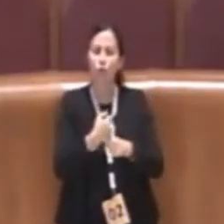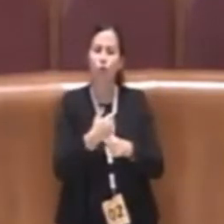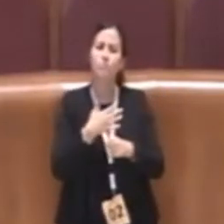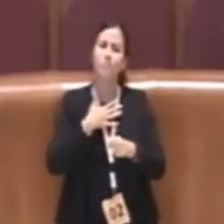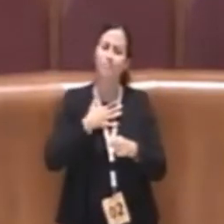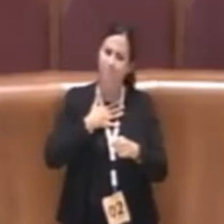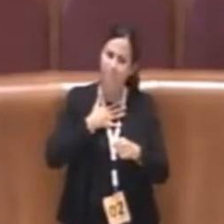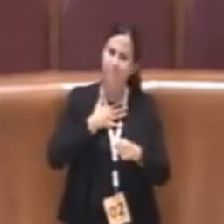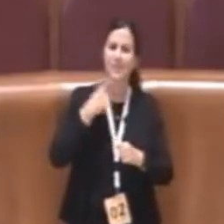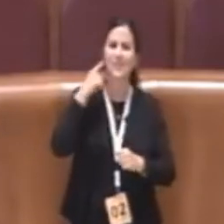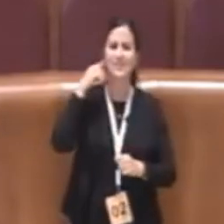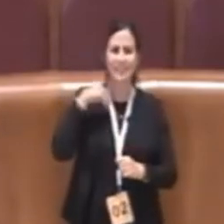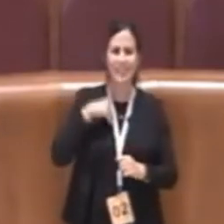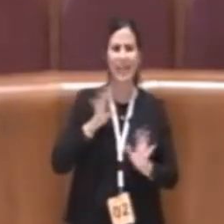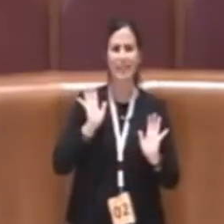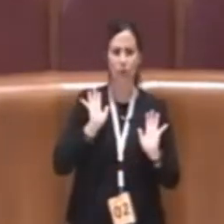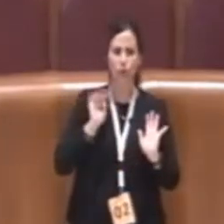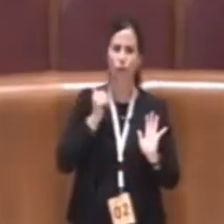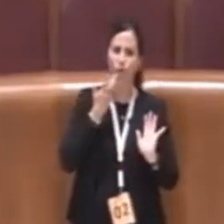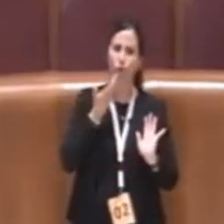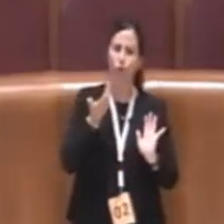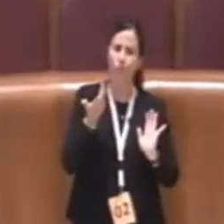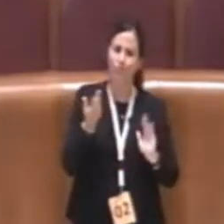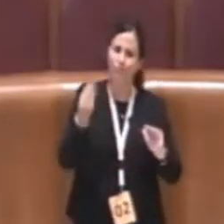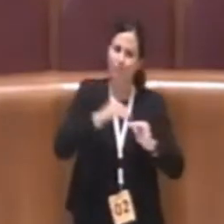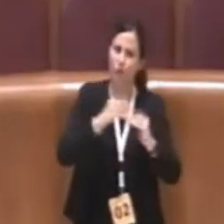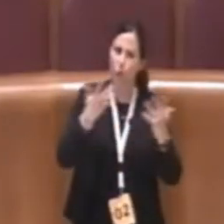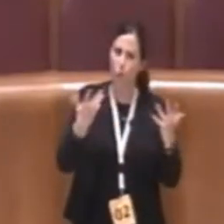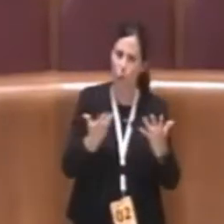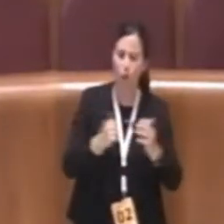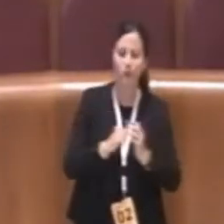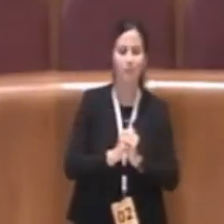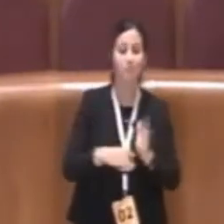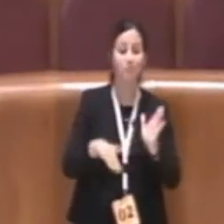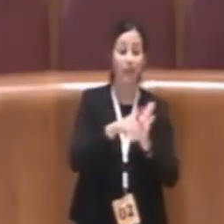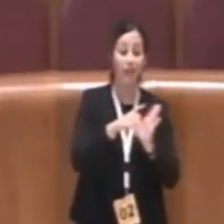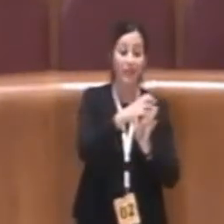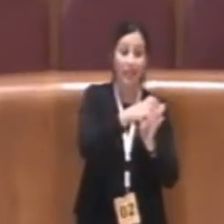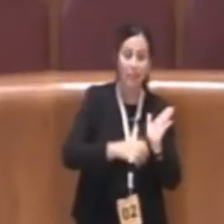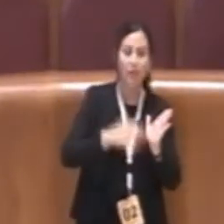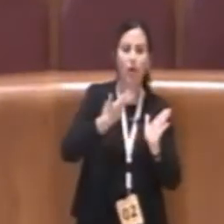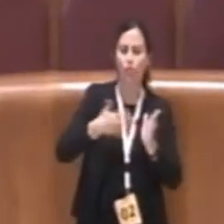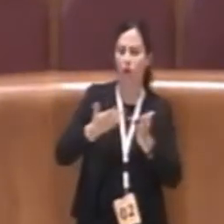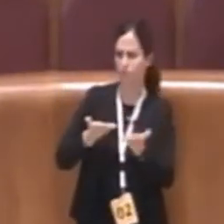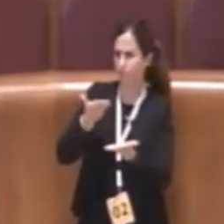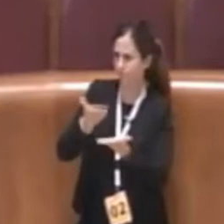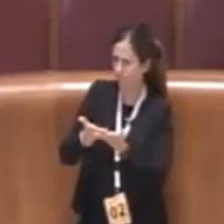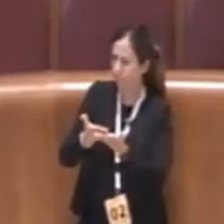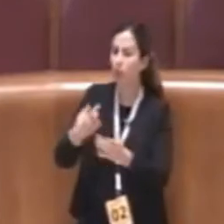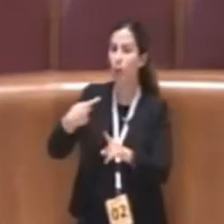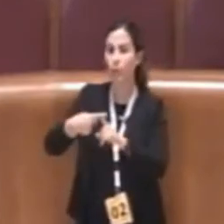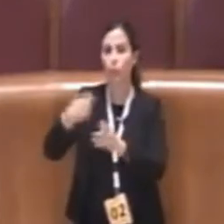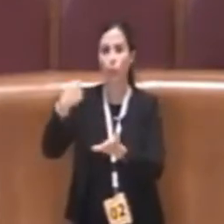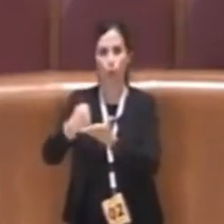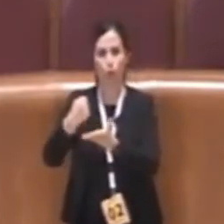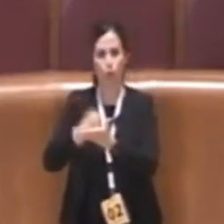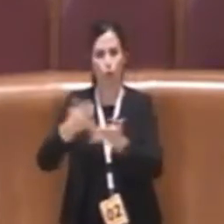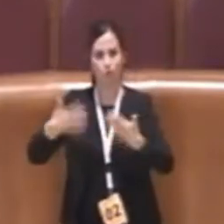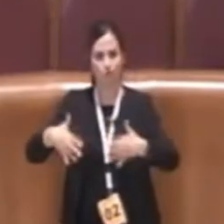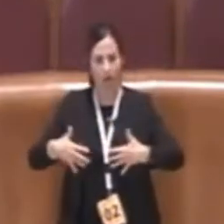Allora, la delibera è stata presentata, protocollata e ovviamente discussa in Commissione.